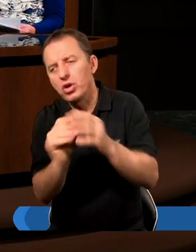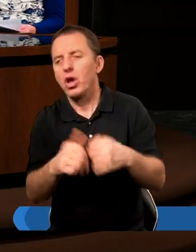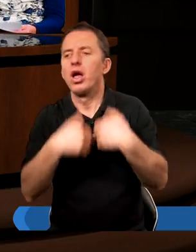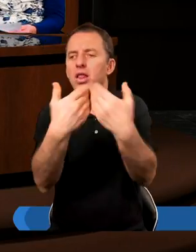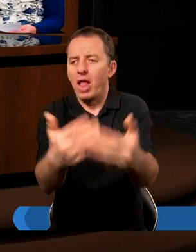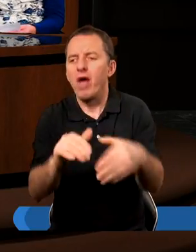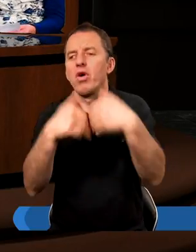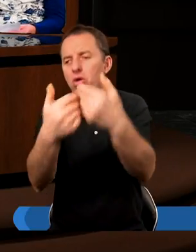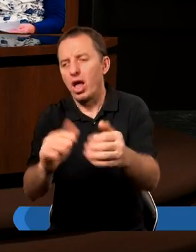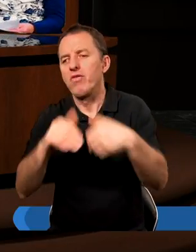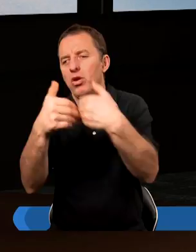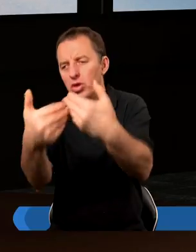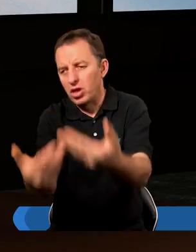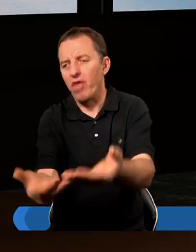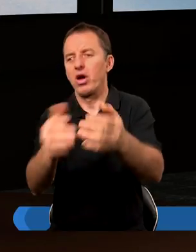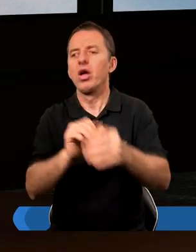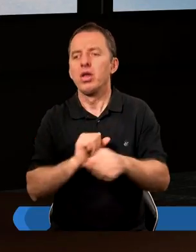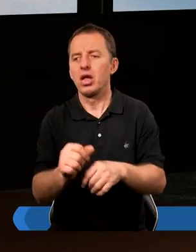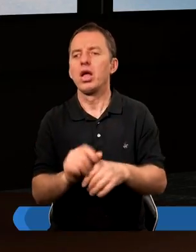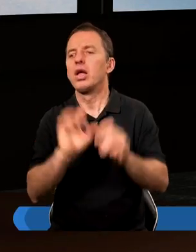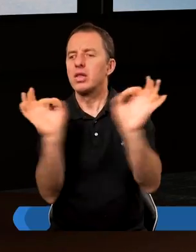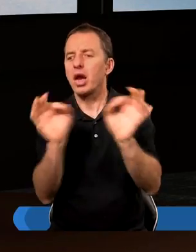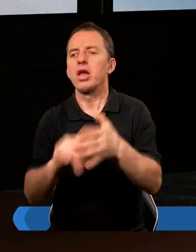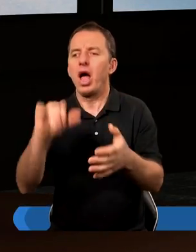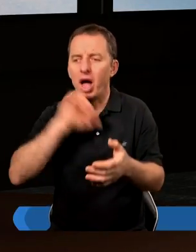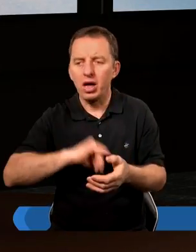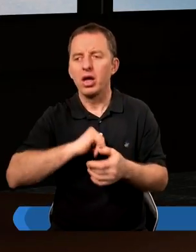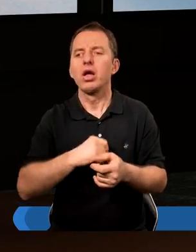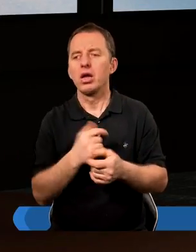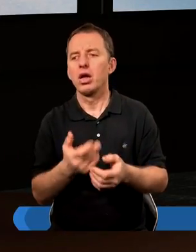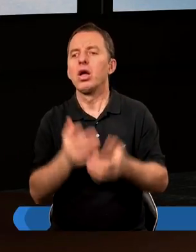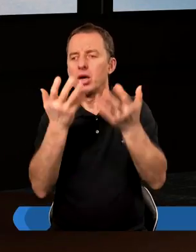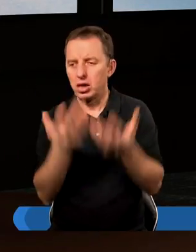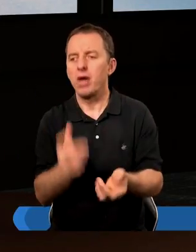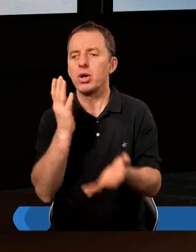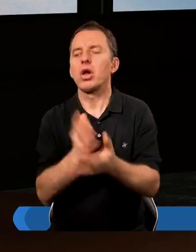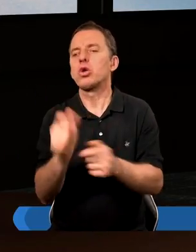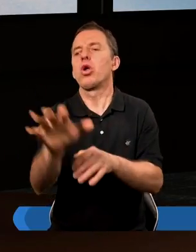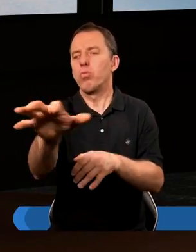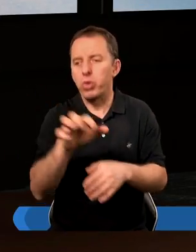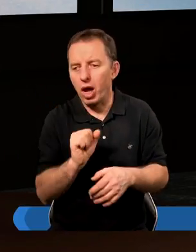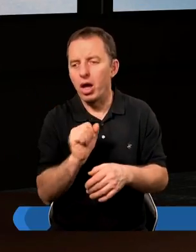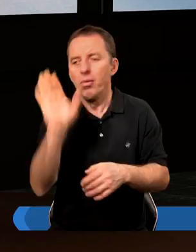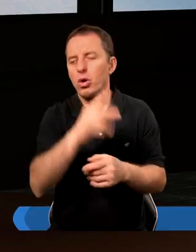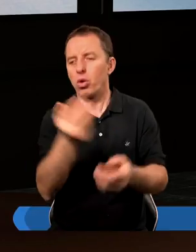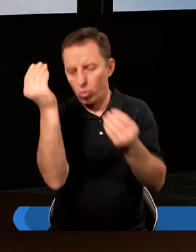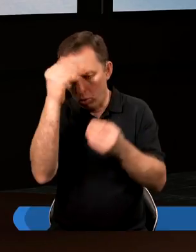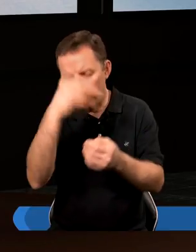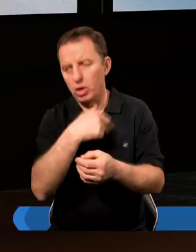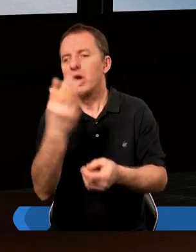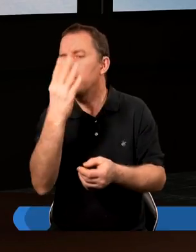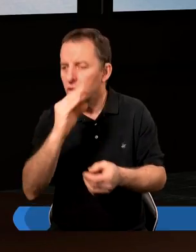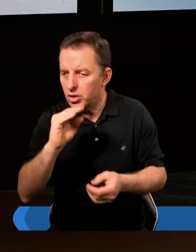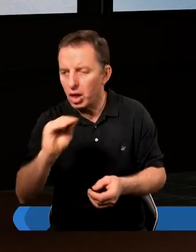wszystko dawał, dawał i dawał. My jesteśmy strasznie egoistycznie, zawsze też chcemy coś brać, a Bóg uczy nas